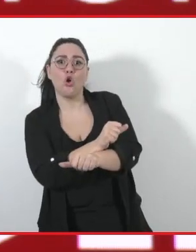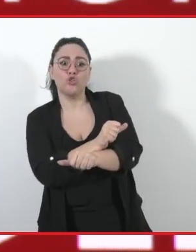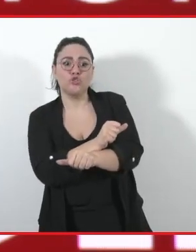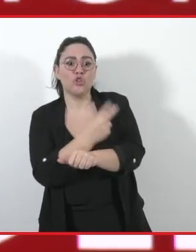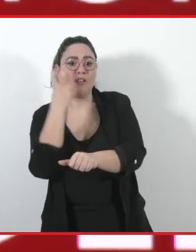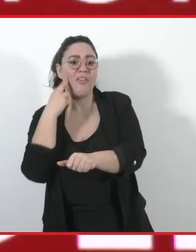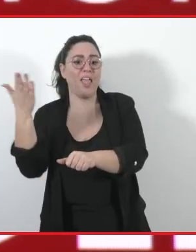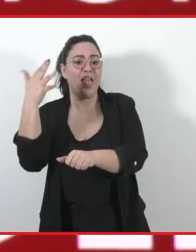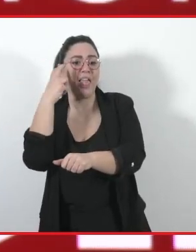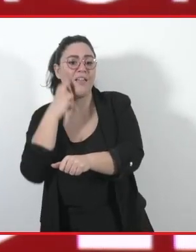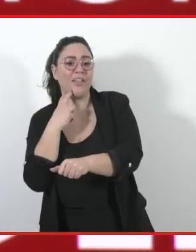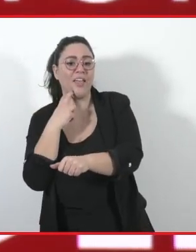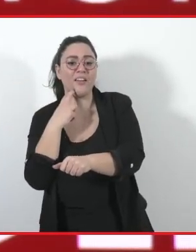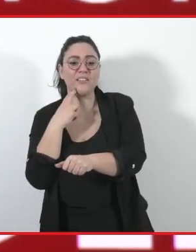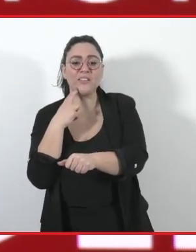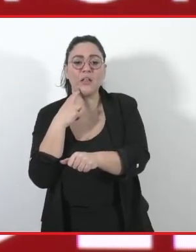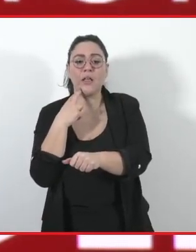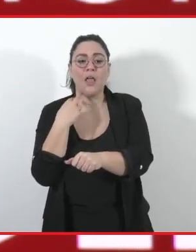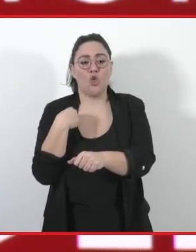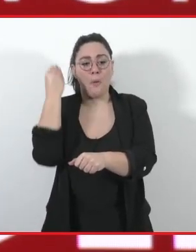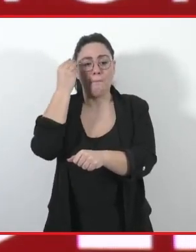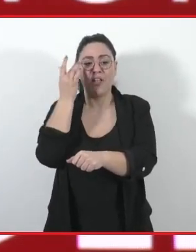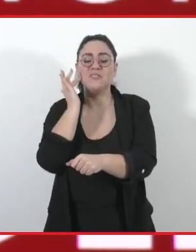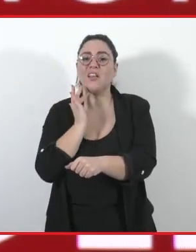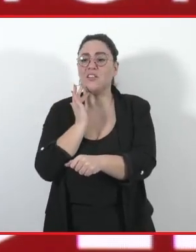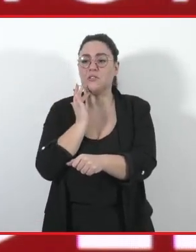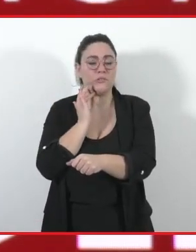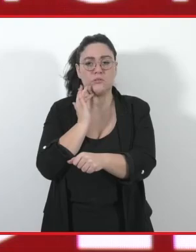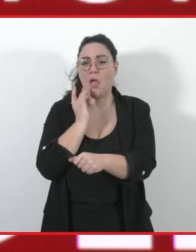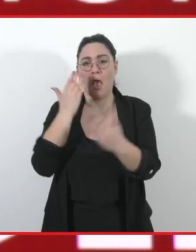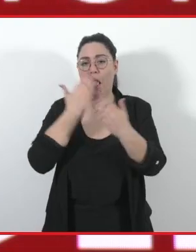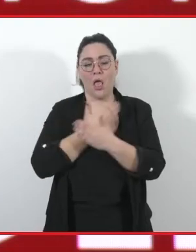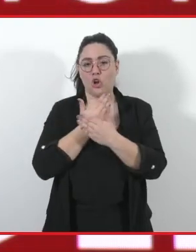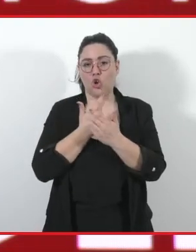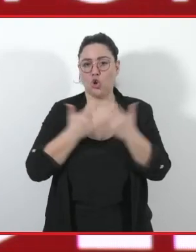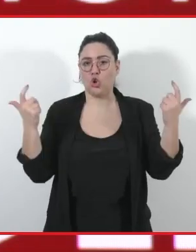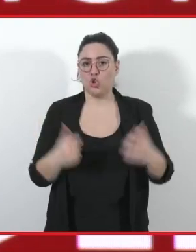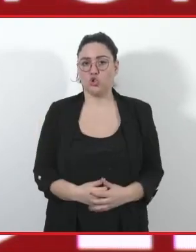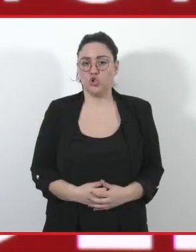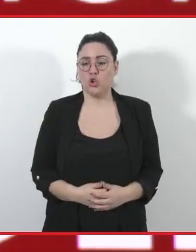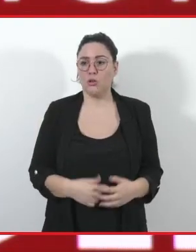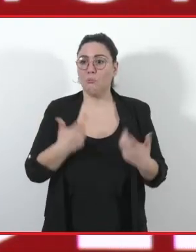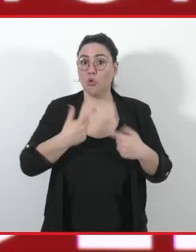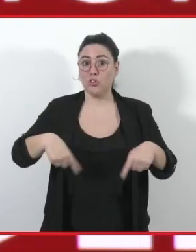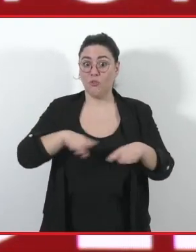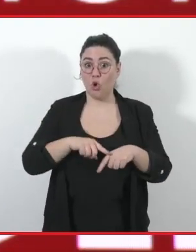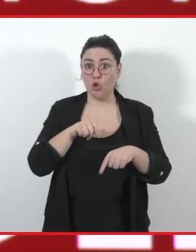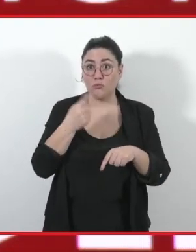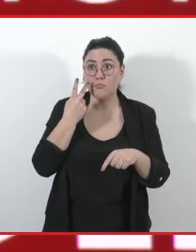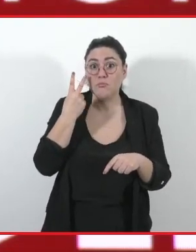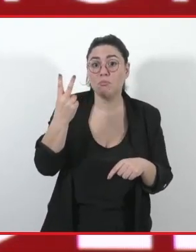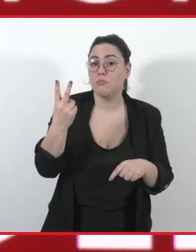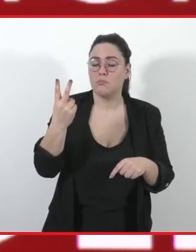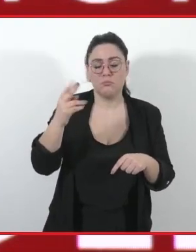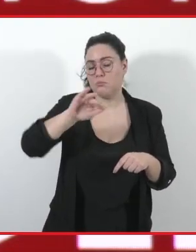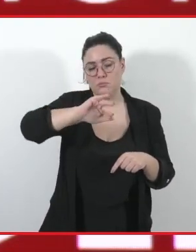me rischia davvero di fare un grave errore, perché questa tentazione noi dobbiamo metterla definitivamente da